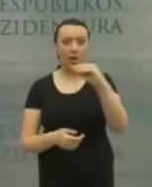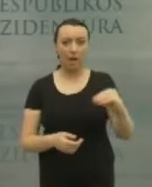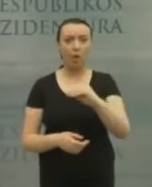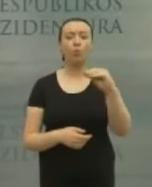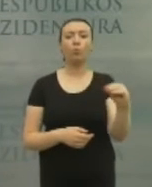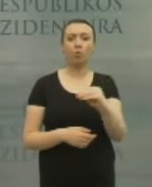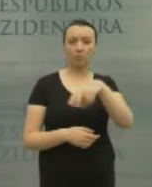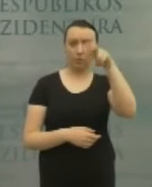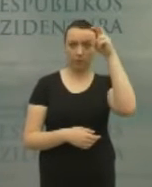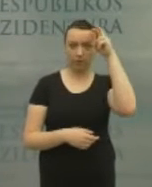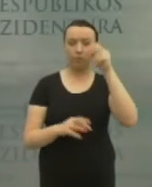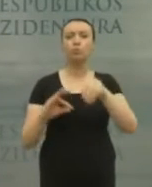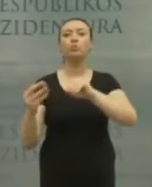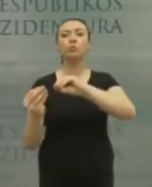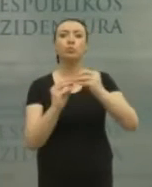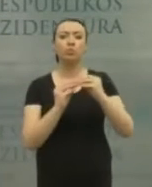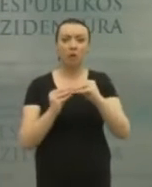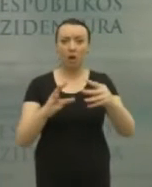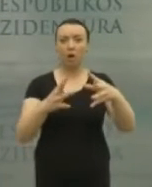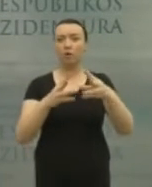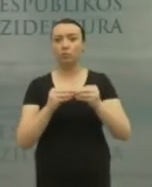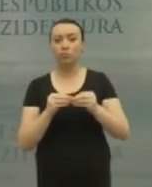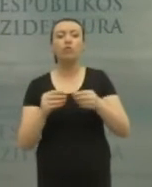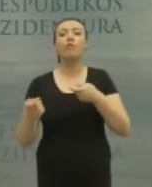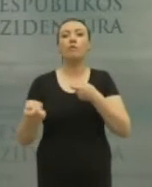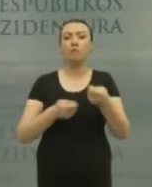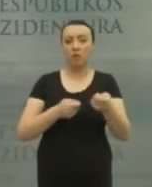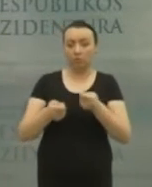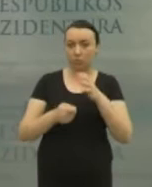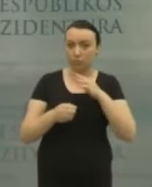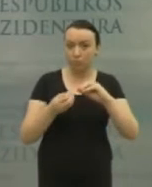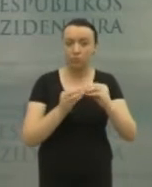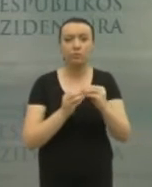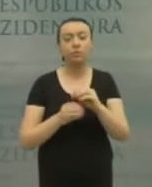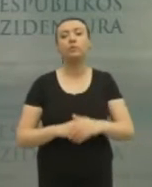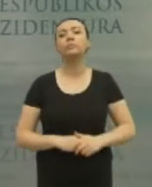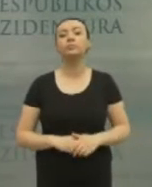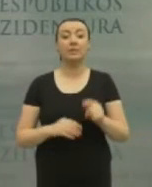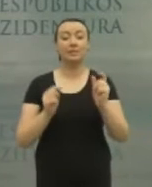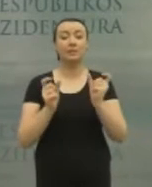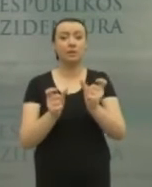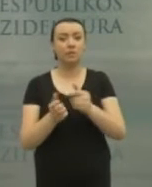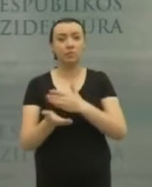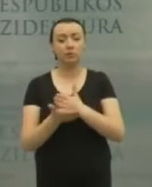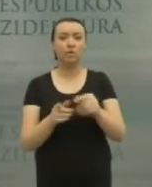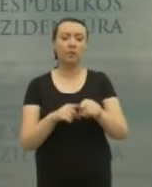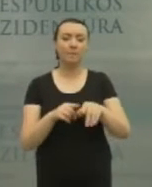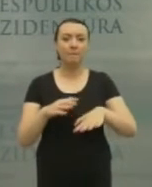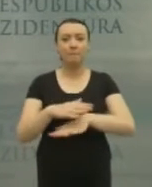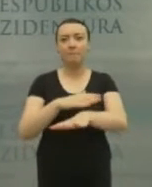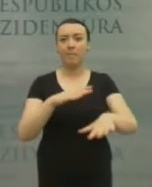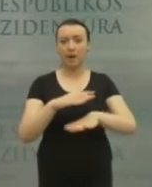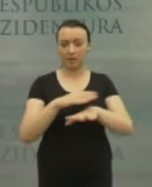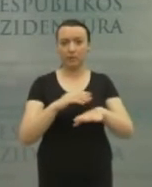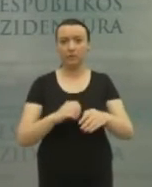Sąjungos valstybių, sutarus Europos Sąjungos valstybių vadovams, yra tas pagrindas,